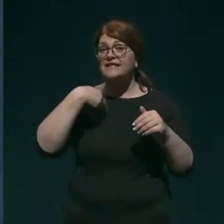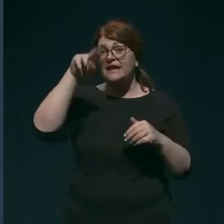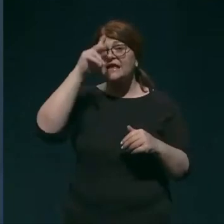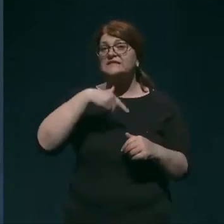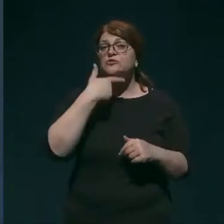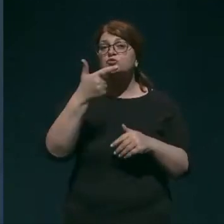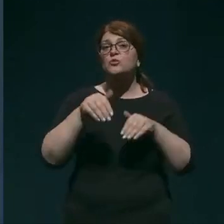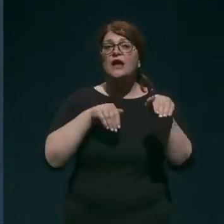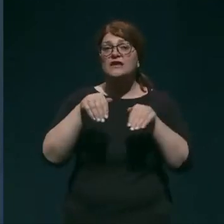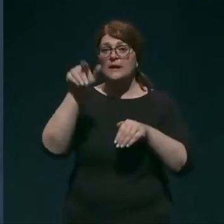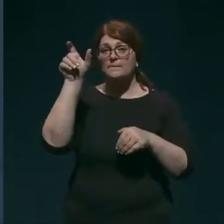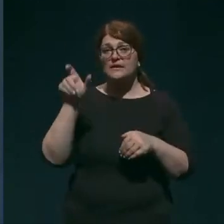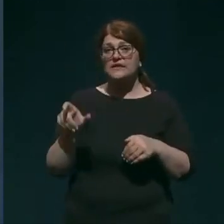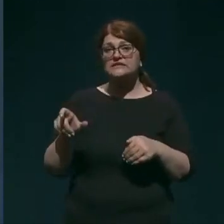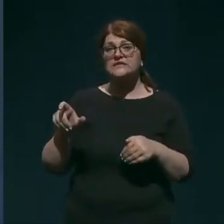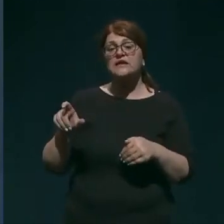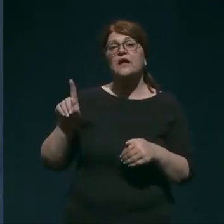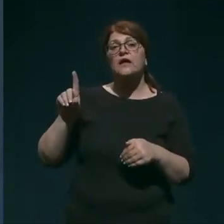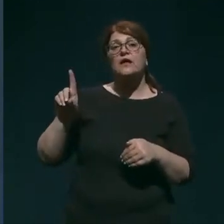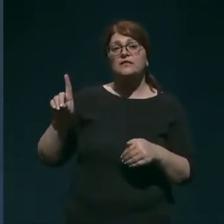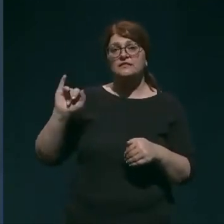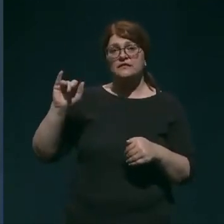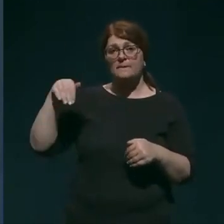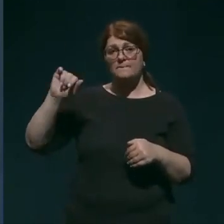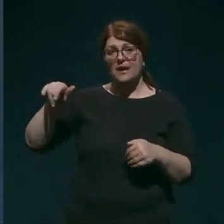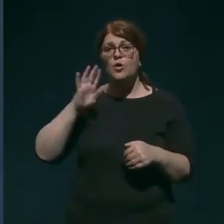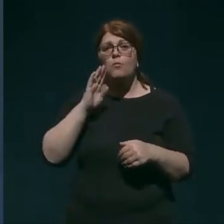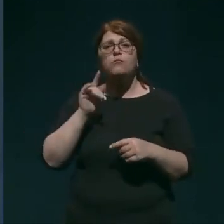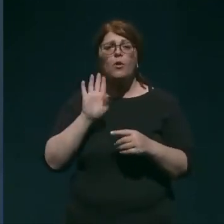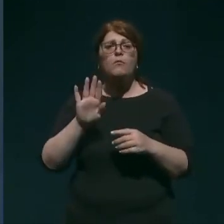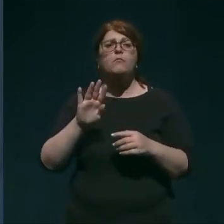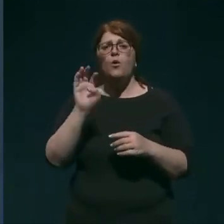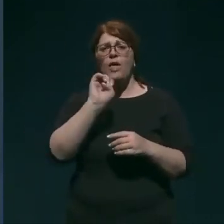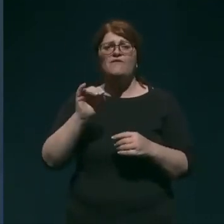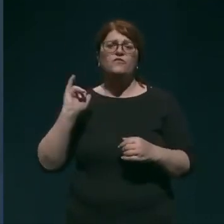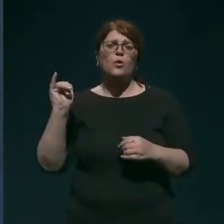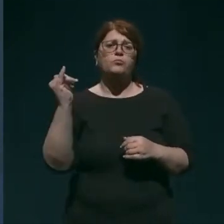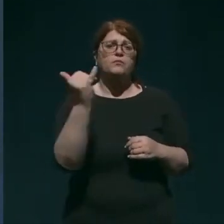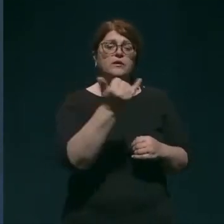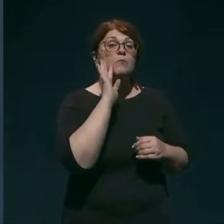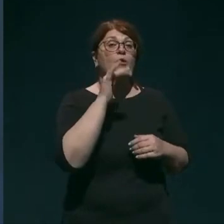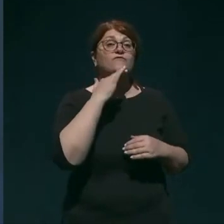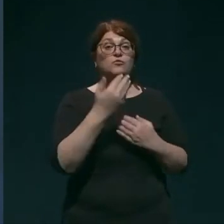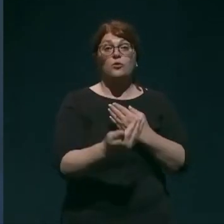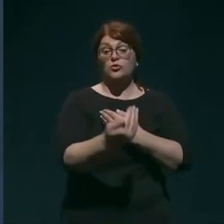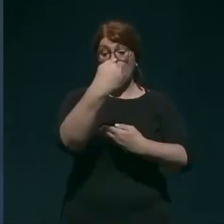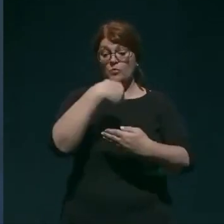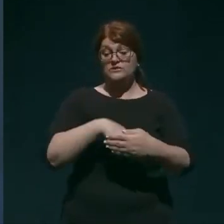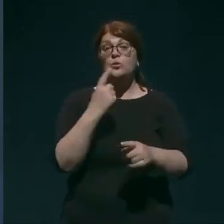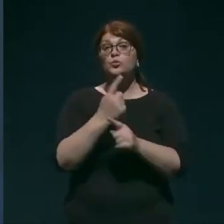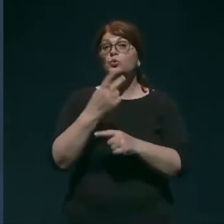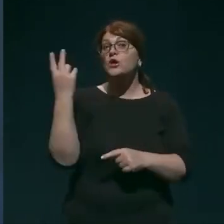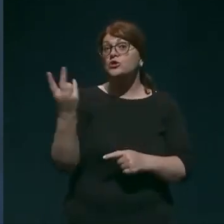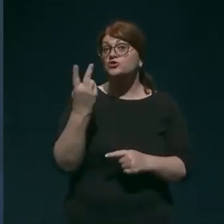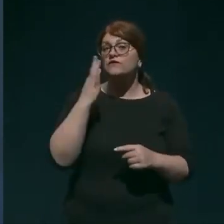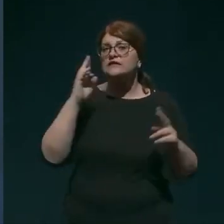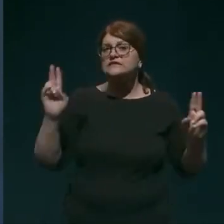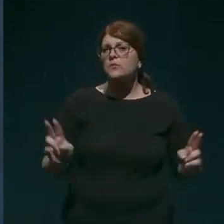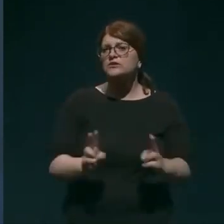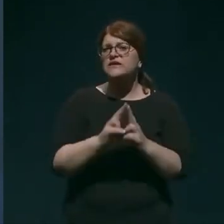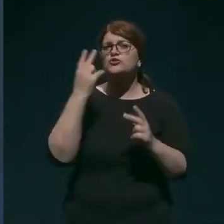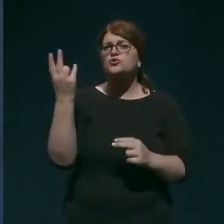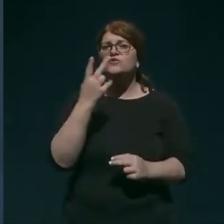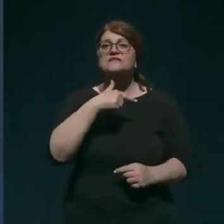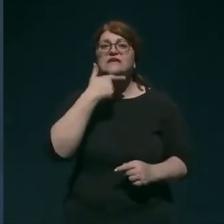minister Di Maio bo v ukviru turneje po Evropi v soboto obiskal tudi Slovenijo, kjer se bo srečal s slovenskim